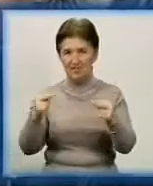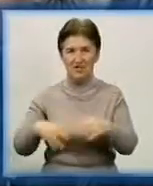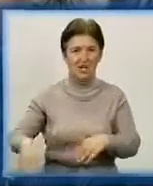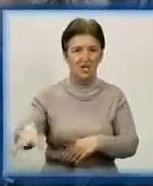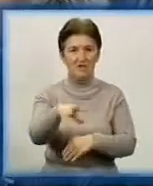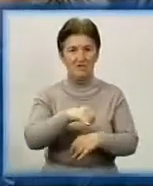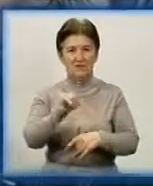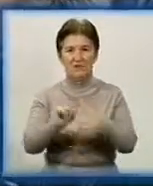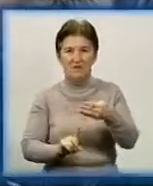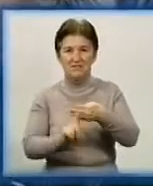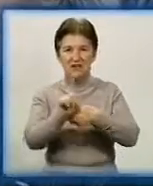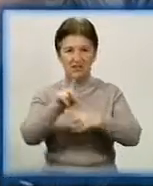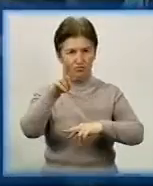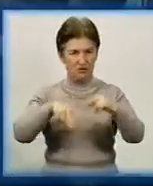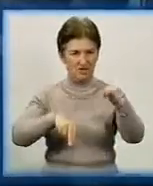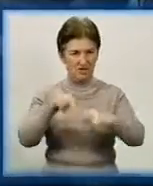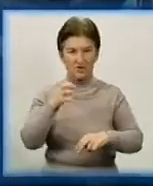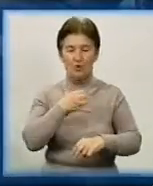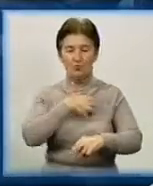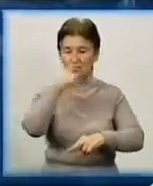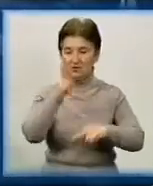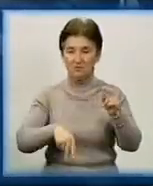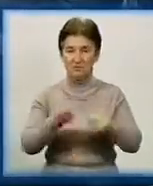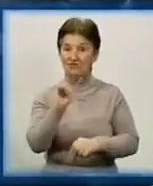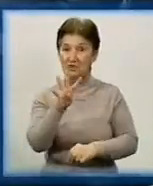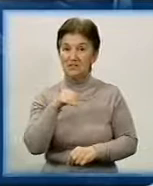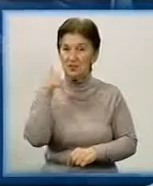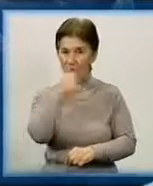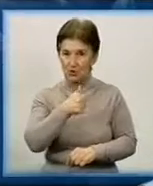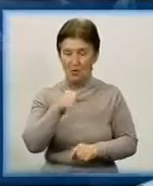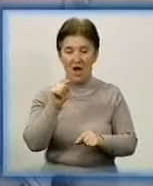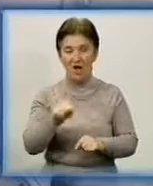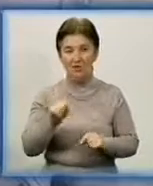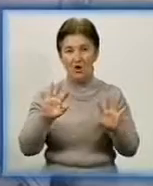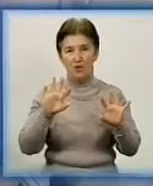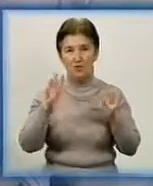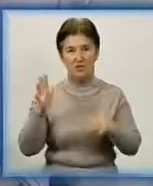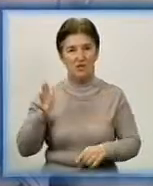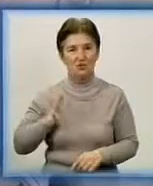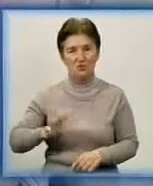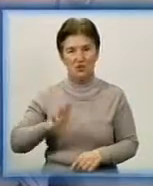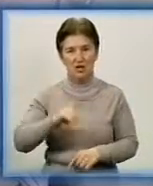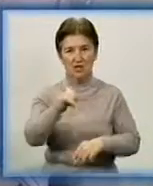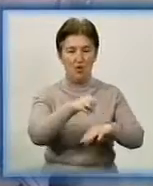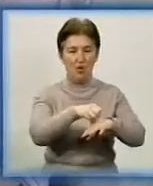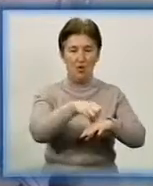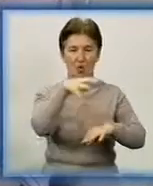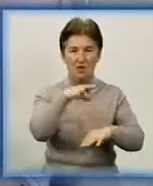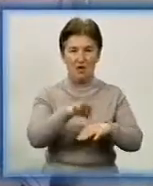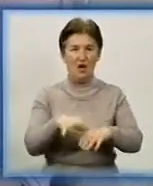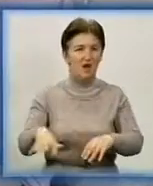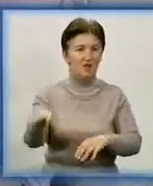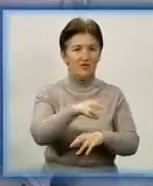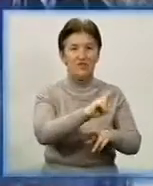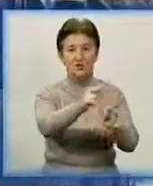старт будівництва. Завершити його хоче до кінця 2014-го. Цієї події чекають пацієнти онкодиспансеру та усі віряни, що